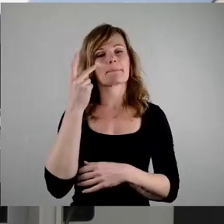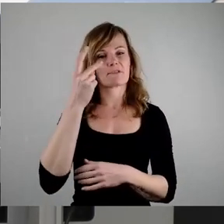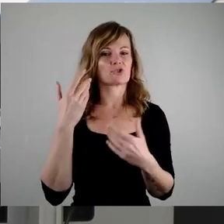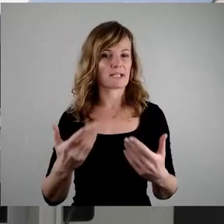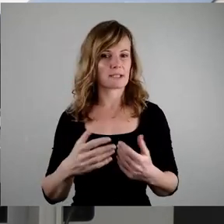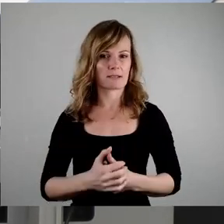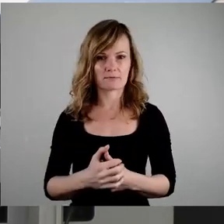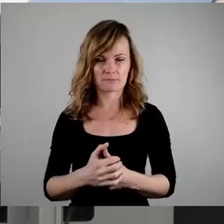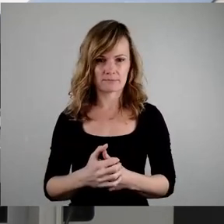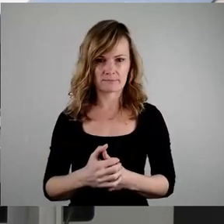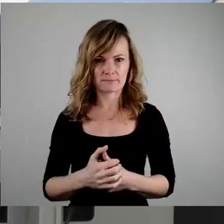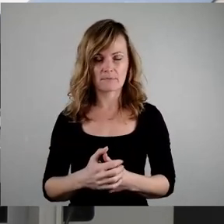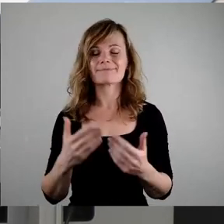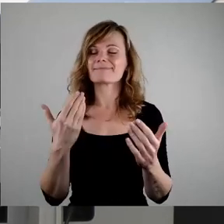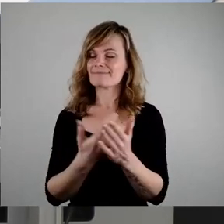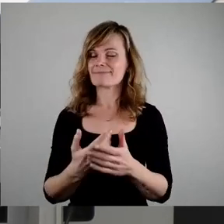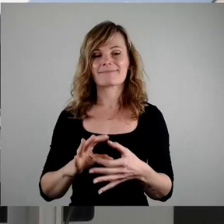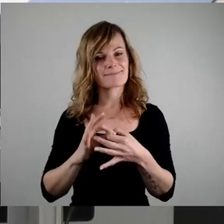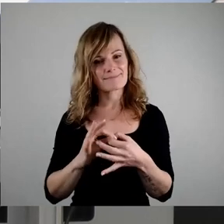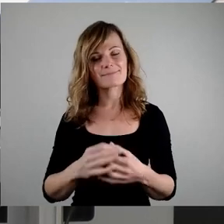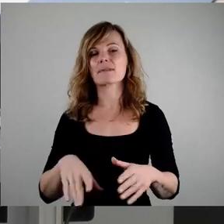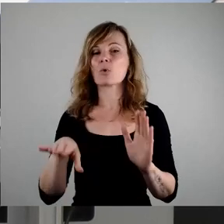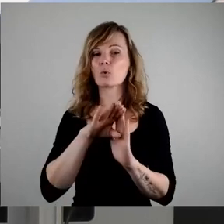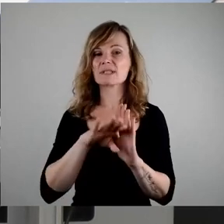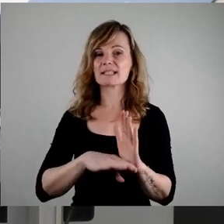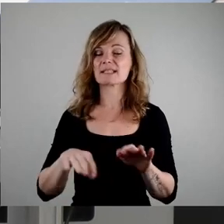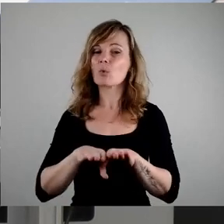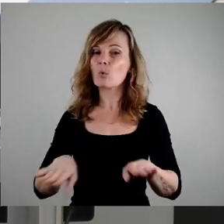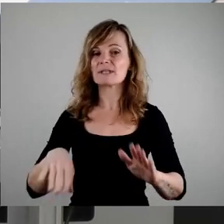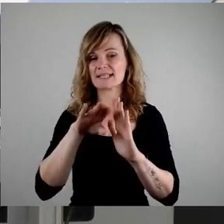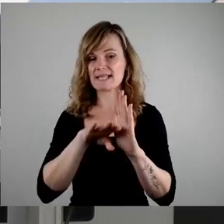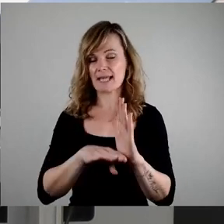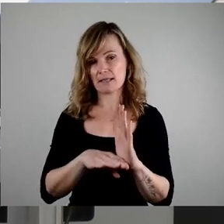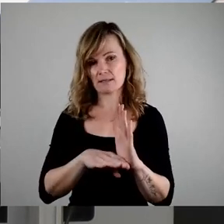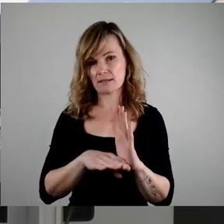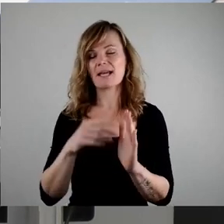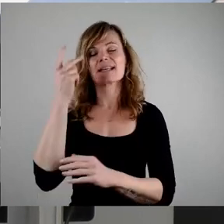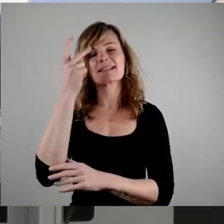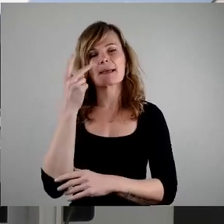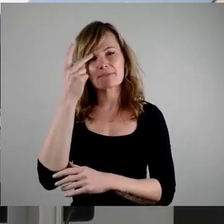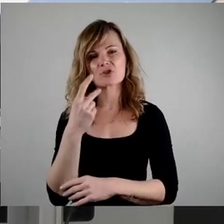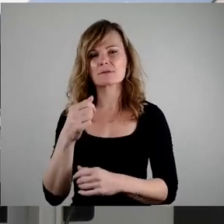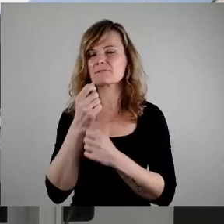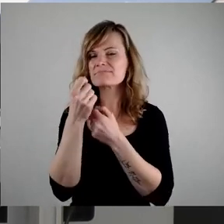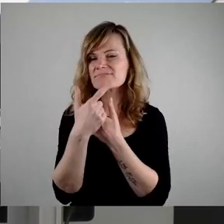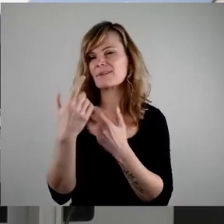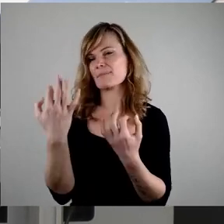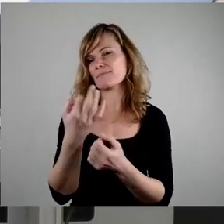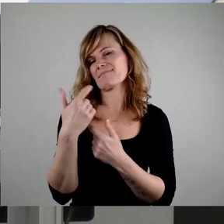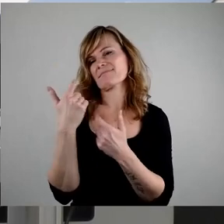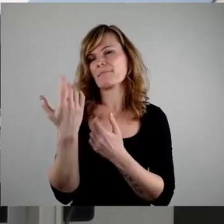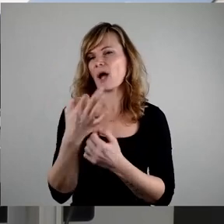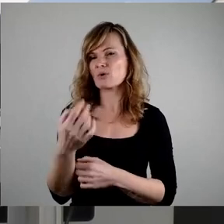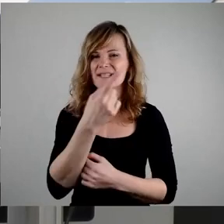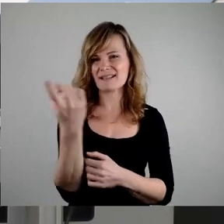Selbstverständlich und auf dem Boden des Grundgesetzes stehend setzen wir uns für die Entlastung. Ihr braucht gar nicht grinsen, weil ihr gar keine Ahnung habt.